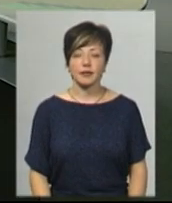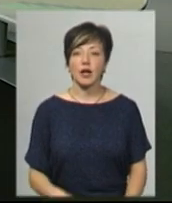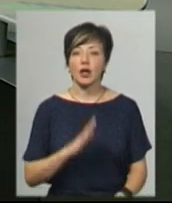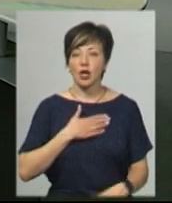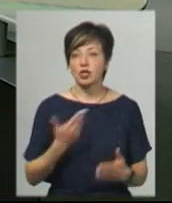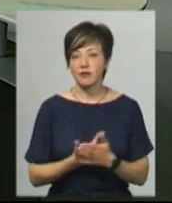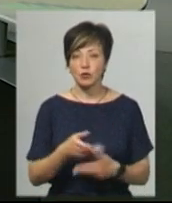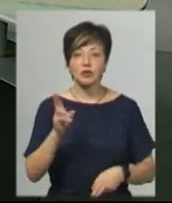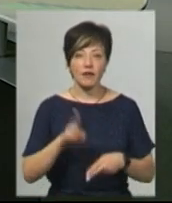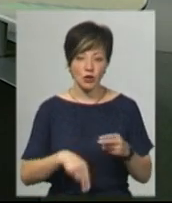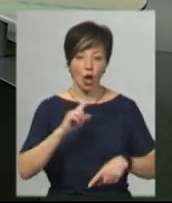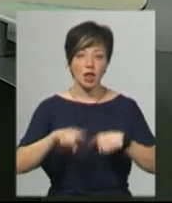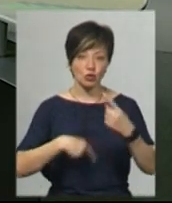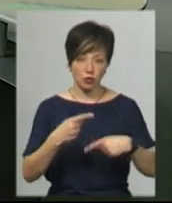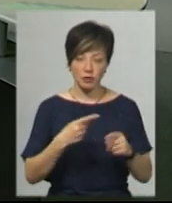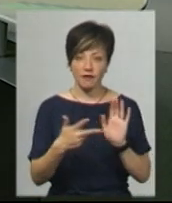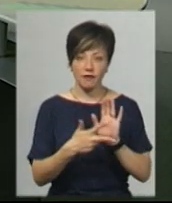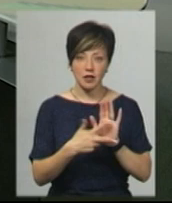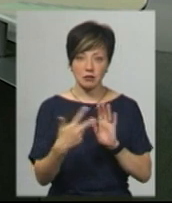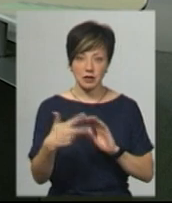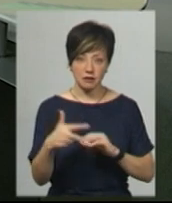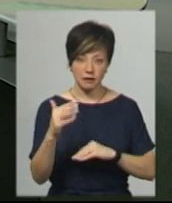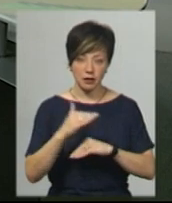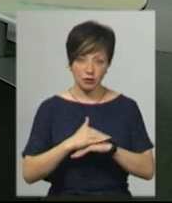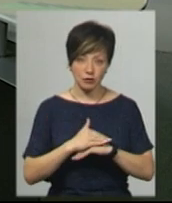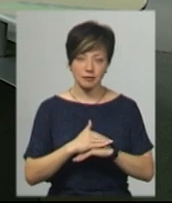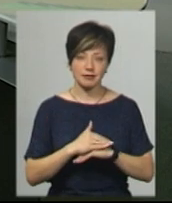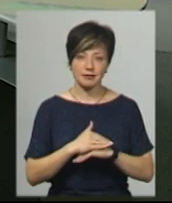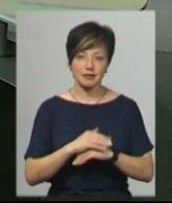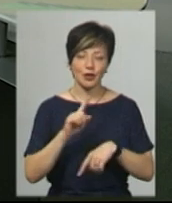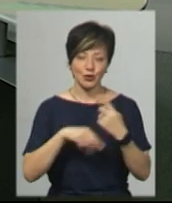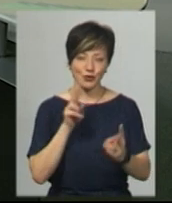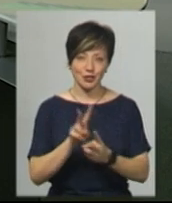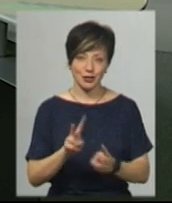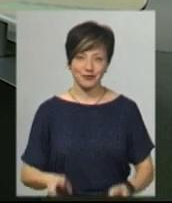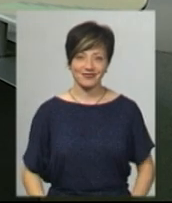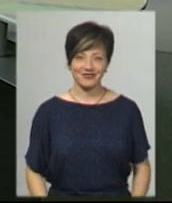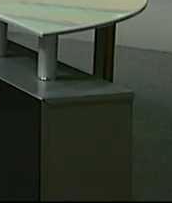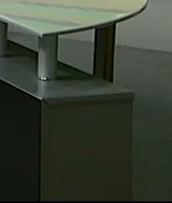Наш випуск завершено. Наступний вийде в ефір о 20.30, тож я з вами не прощаюся.